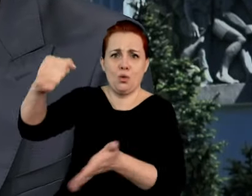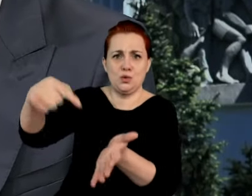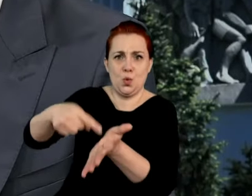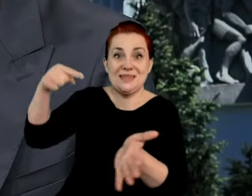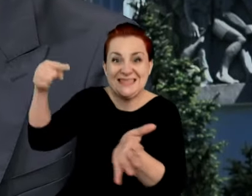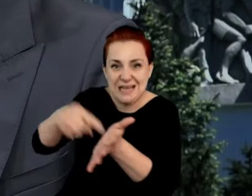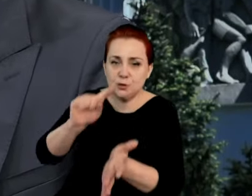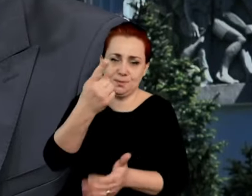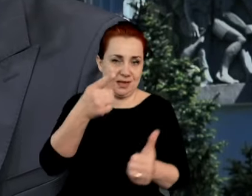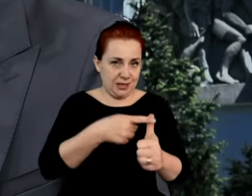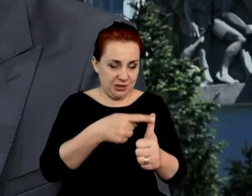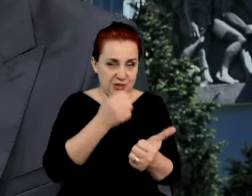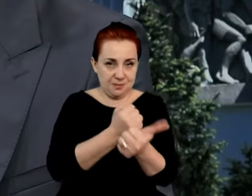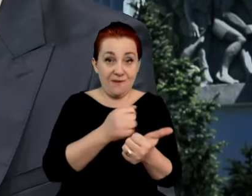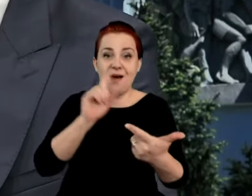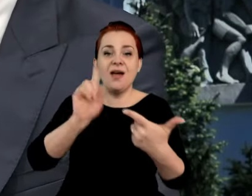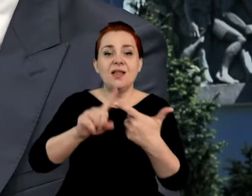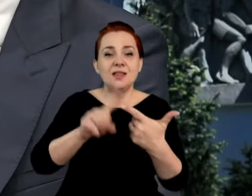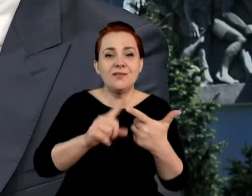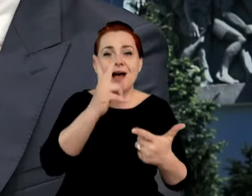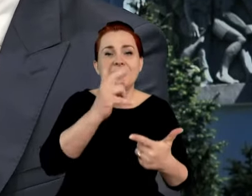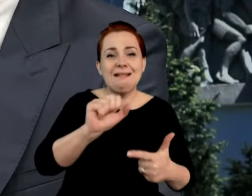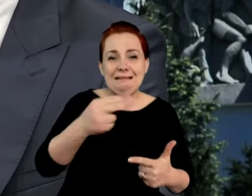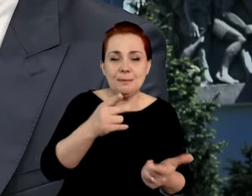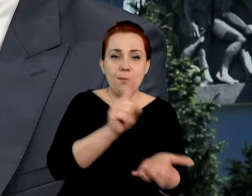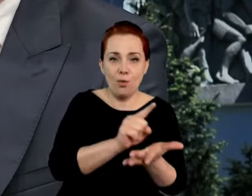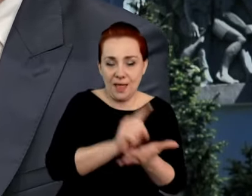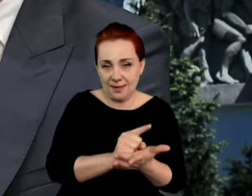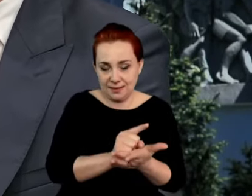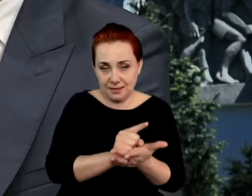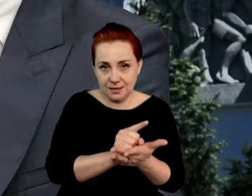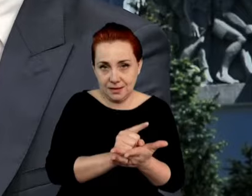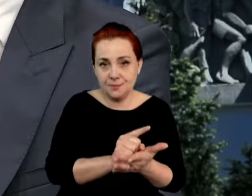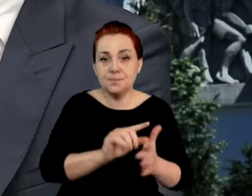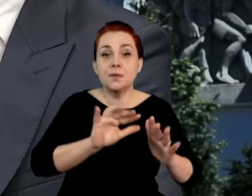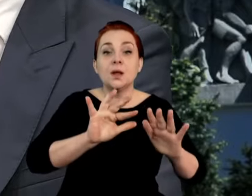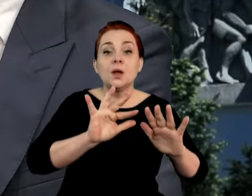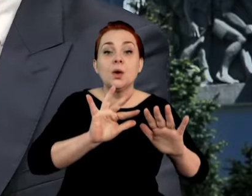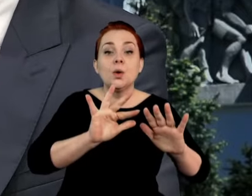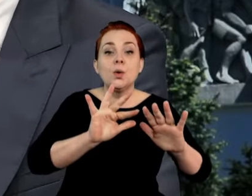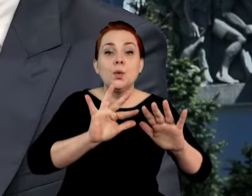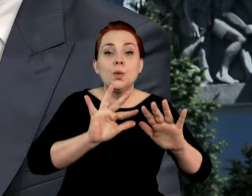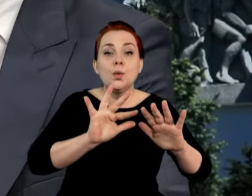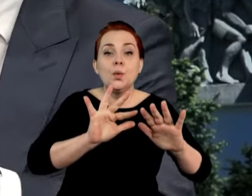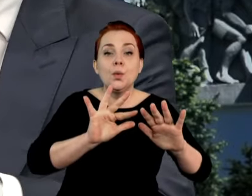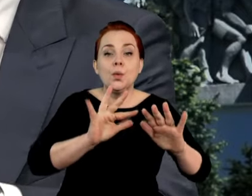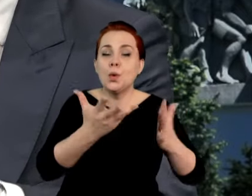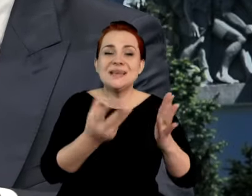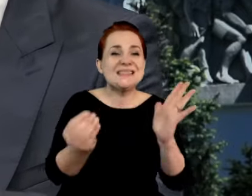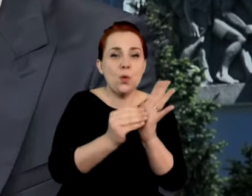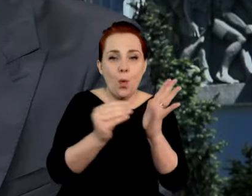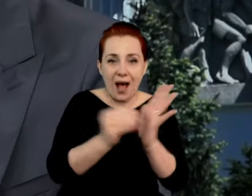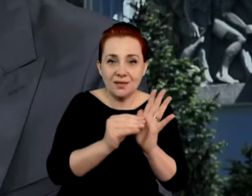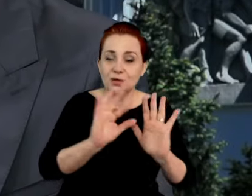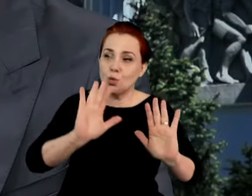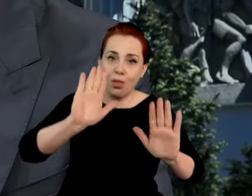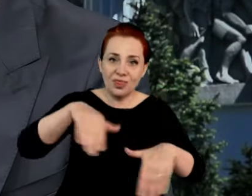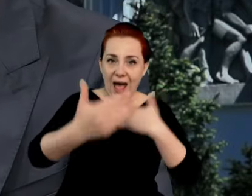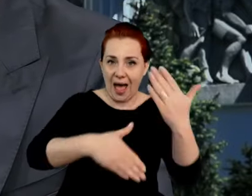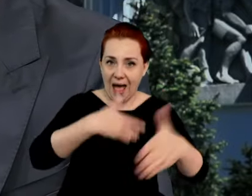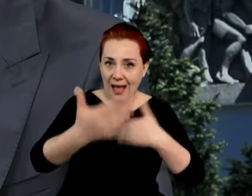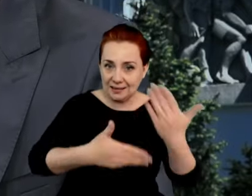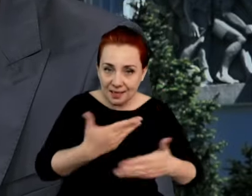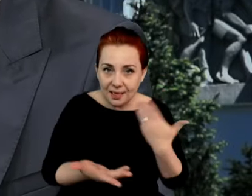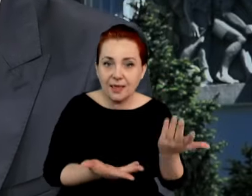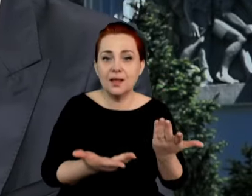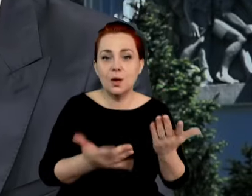jest pierwsza rzecz. A druga rzecz, klin podatkowy, czyli efektywna, klin nie podatkowy, tylko składkowy, daninowy, daninę, jeżeli chodzi